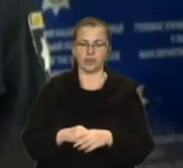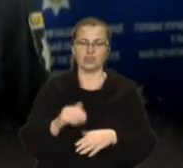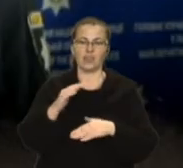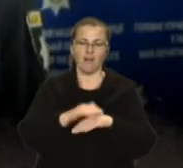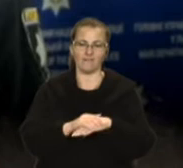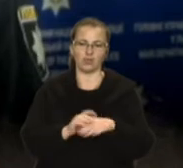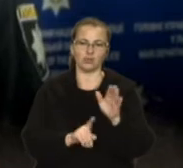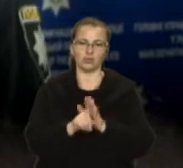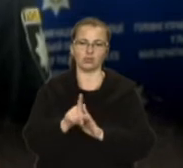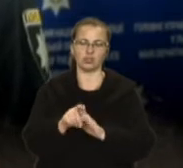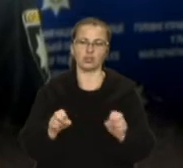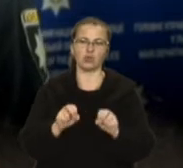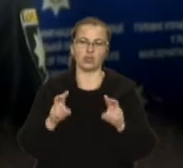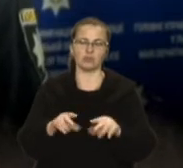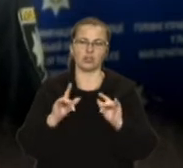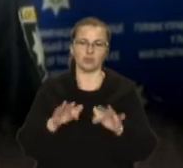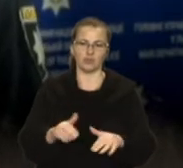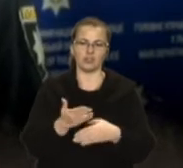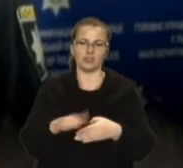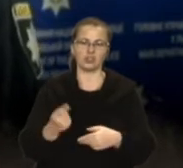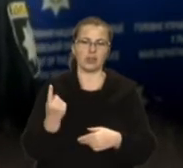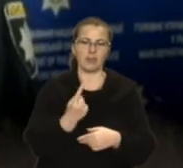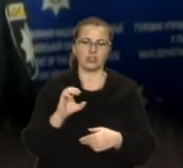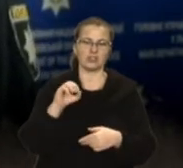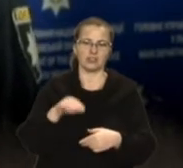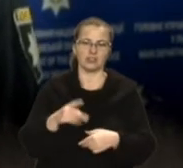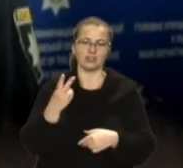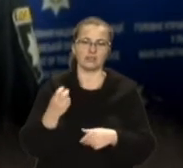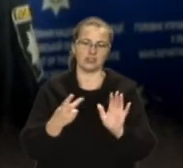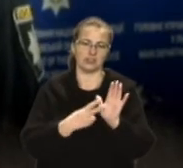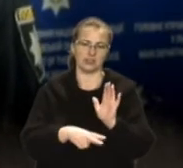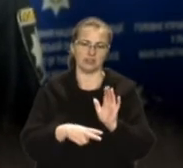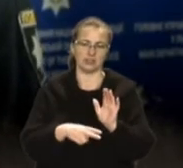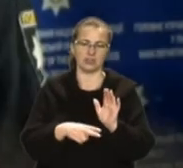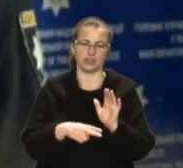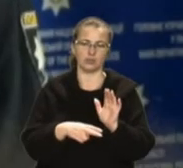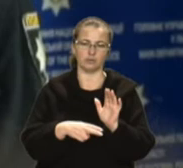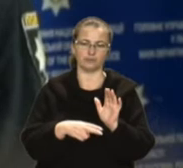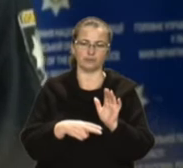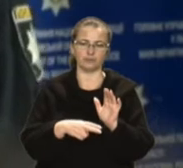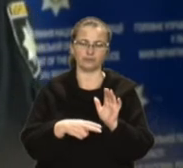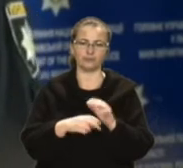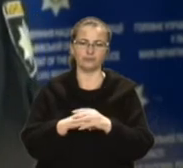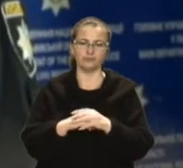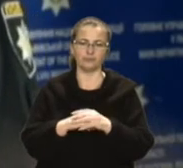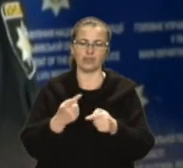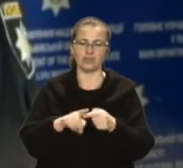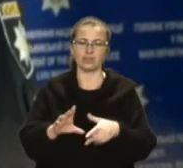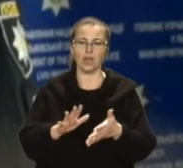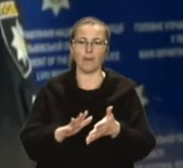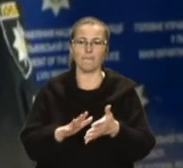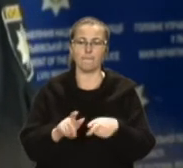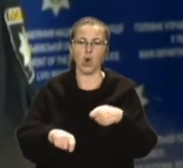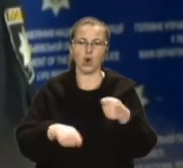фактом розпочаток кримінального провадження, за частиною першої статті 270 Кримінального кодексу України, це порушення